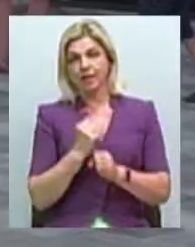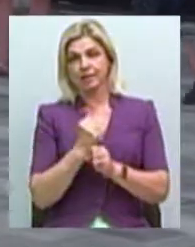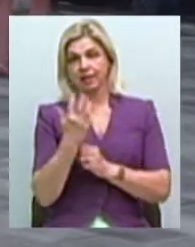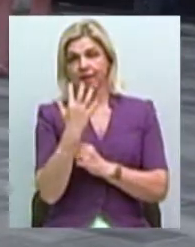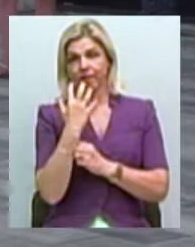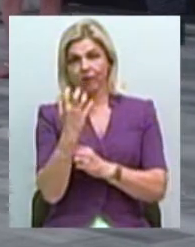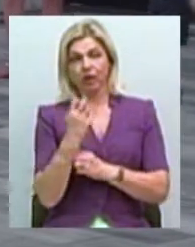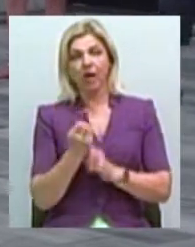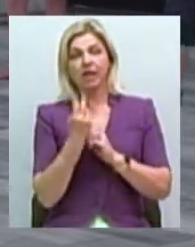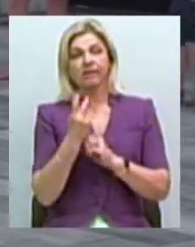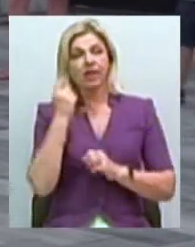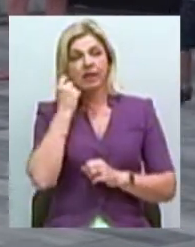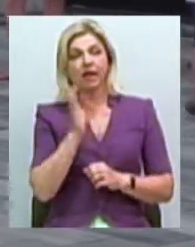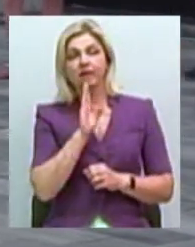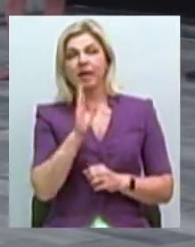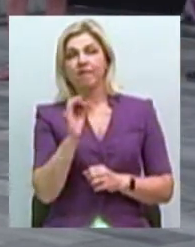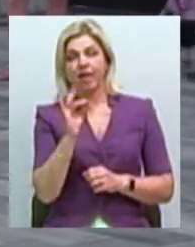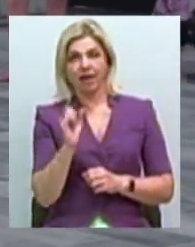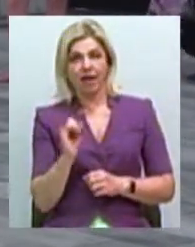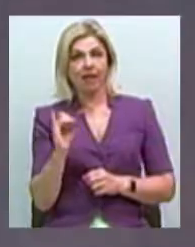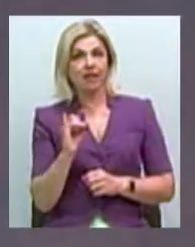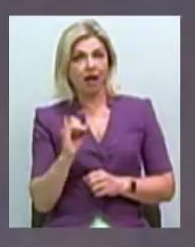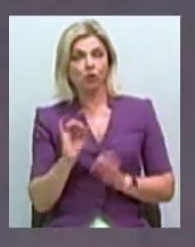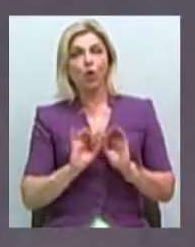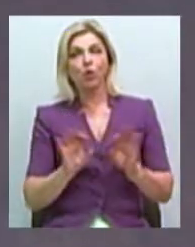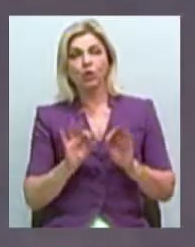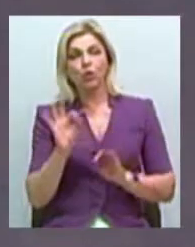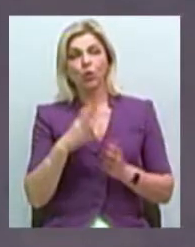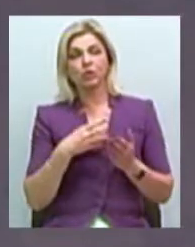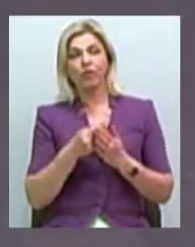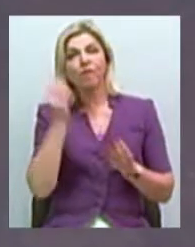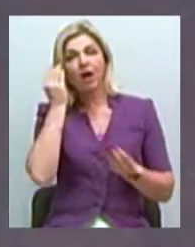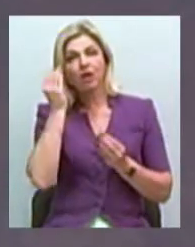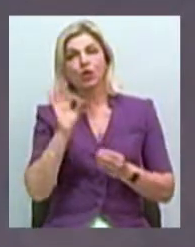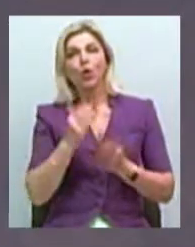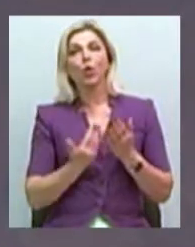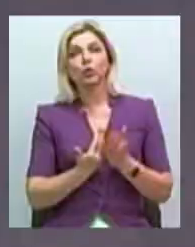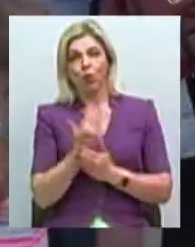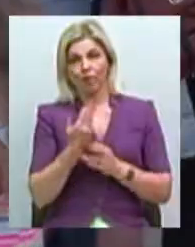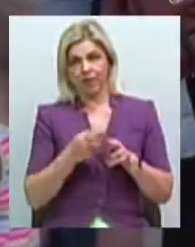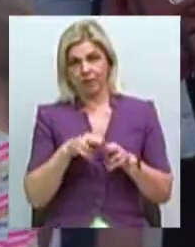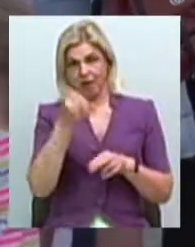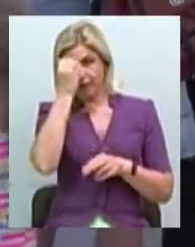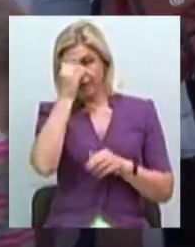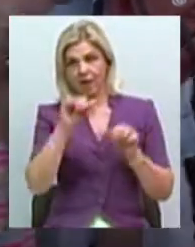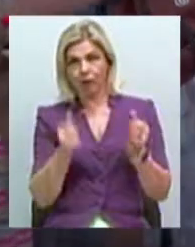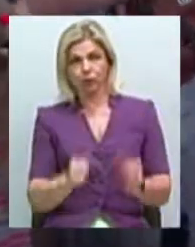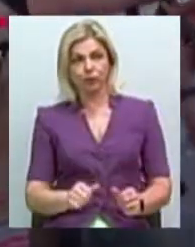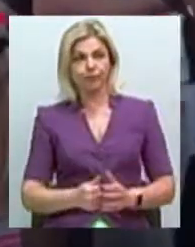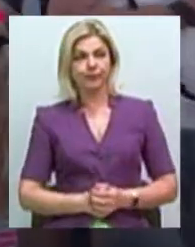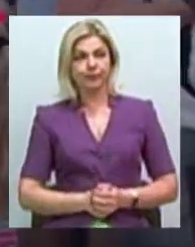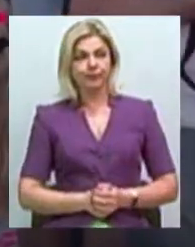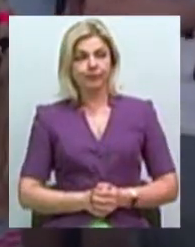-Вея». 12-річна Віра Ігнатєва. Розповідає про свої враження щодо нового арт-об'єкту. Ми з